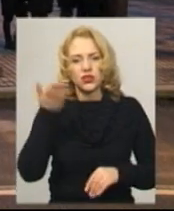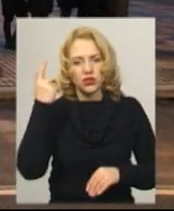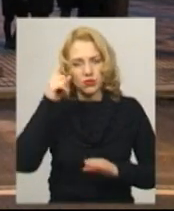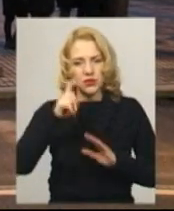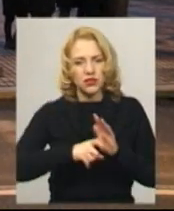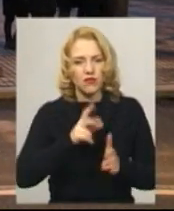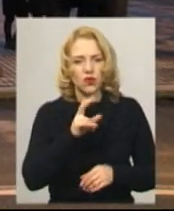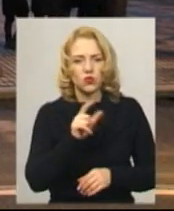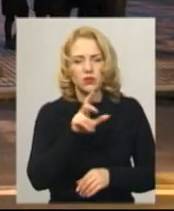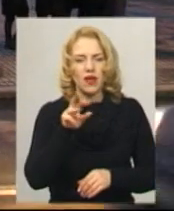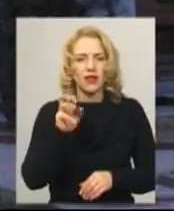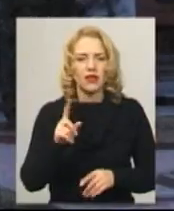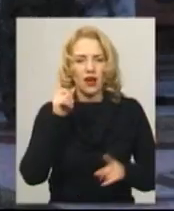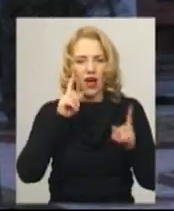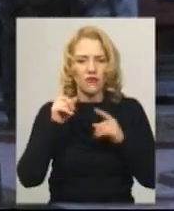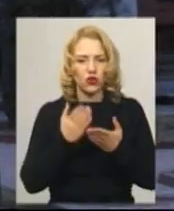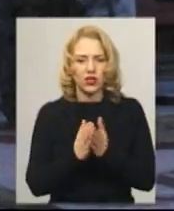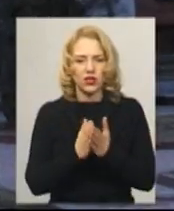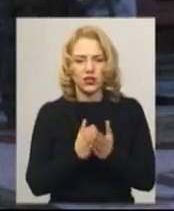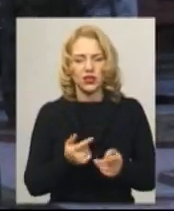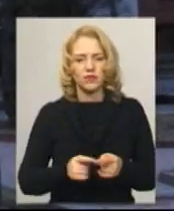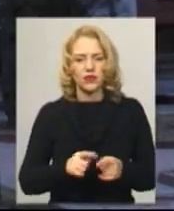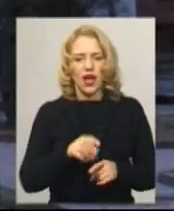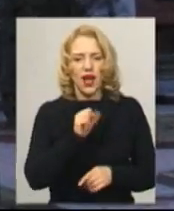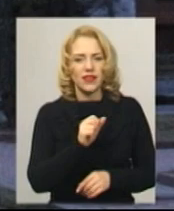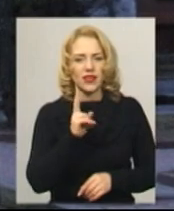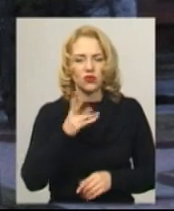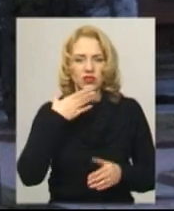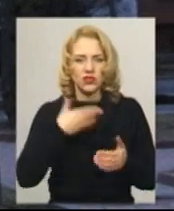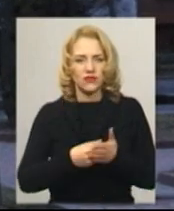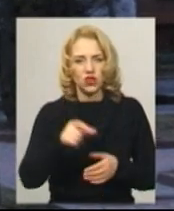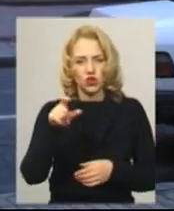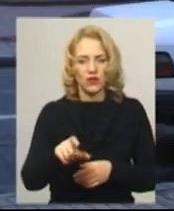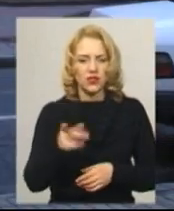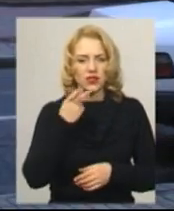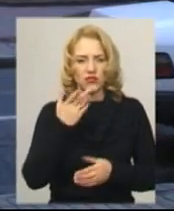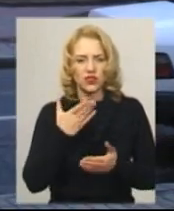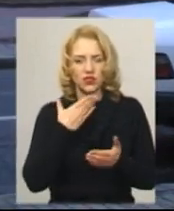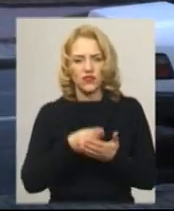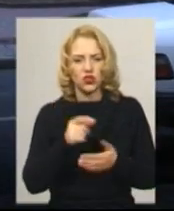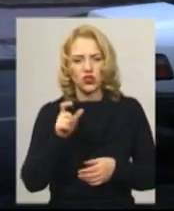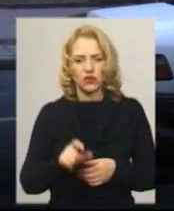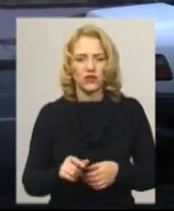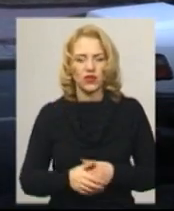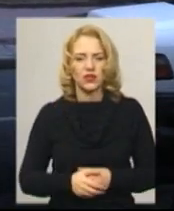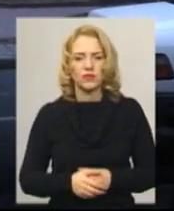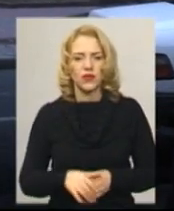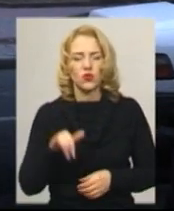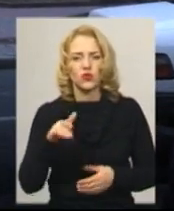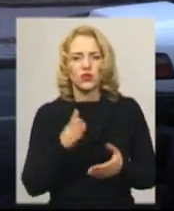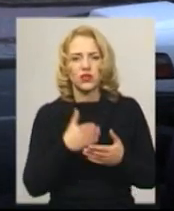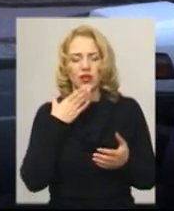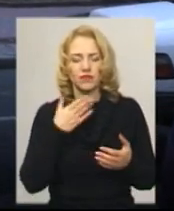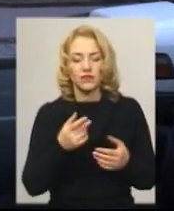Кузьменка як автора книг. «Андрій Кузьменко – свій чувак, завжди свій чувак. Та нього було цікаве, в нього є пару